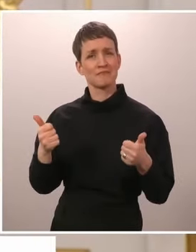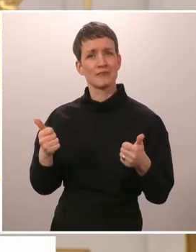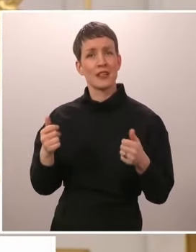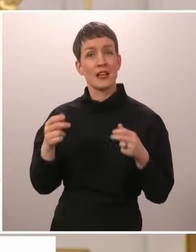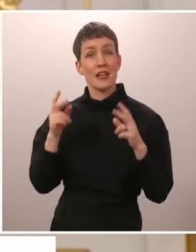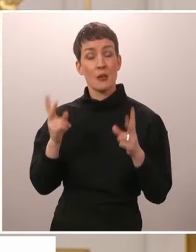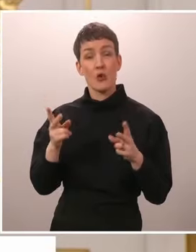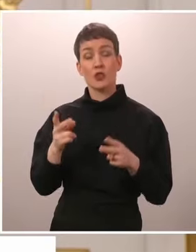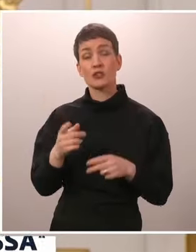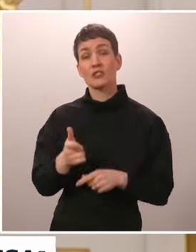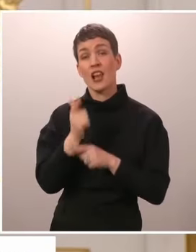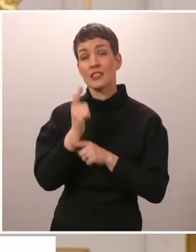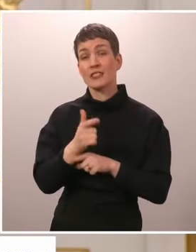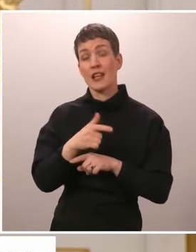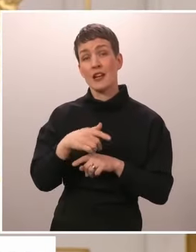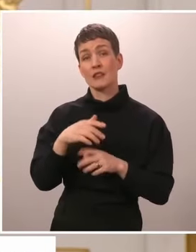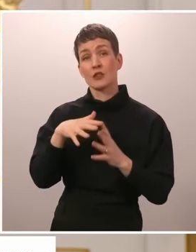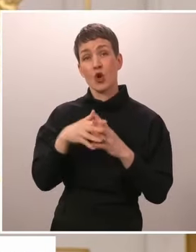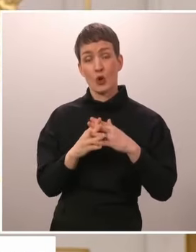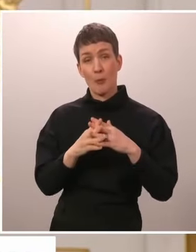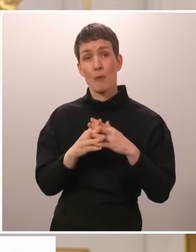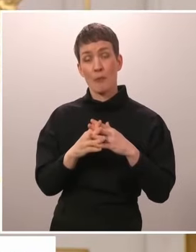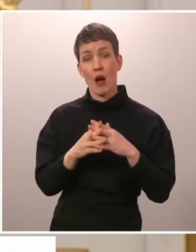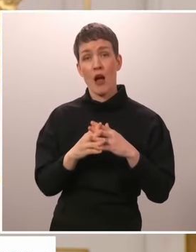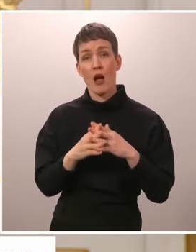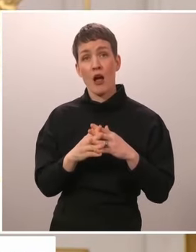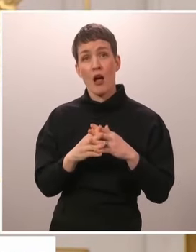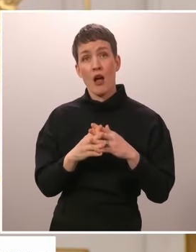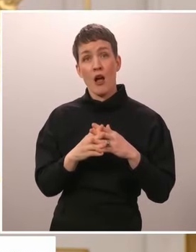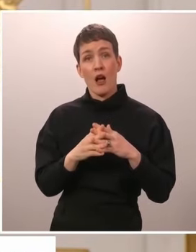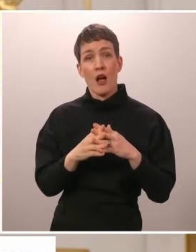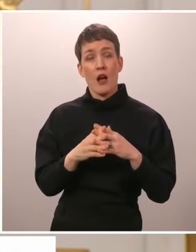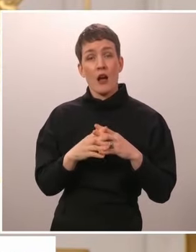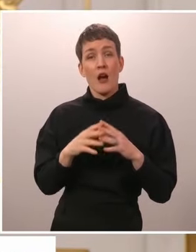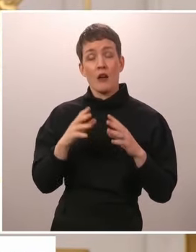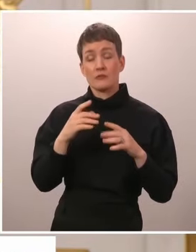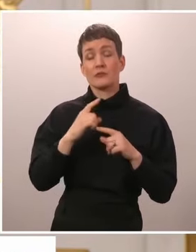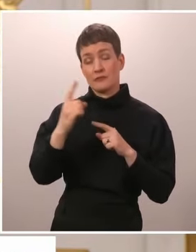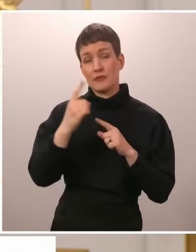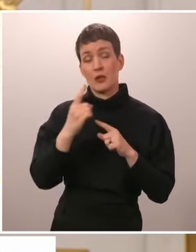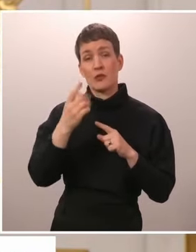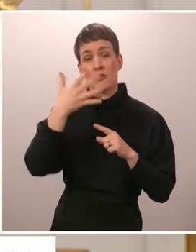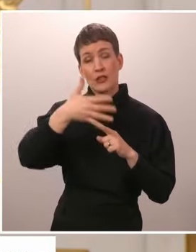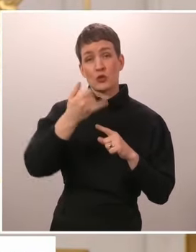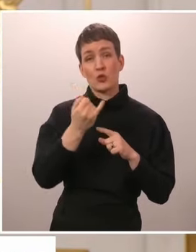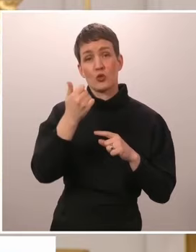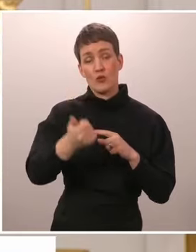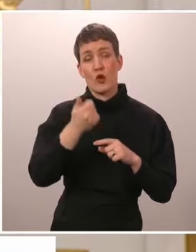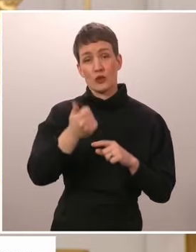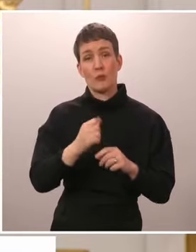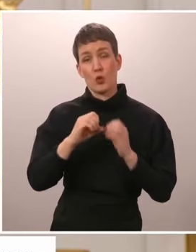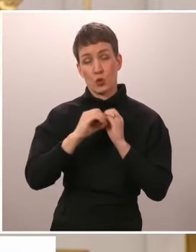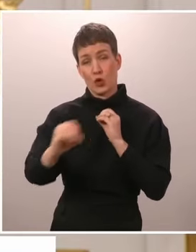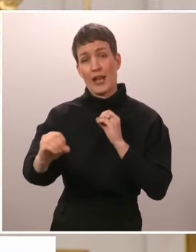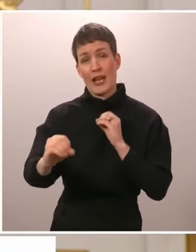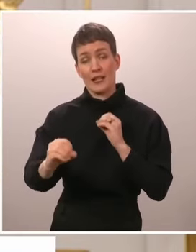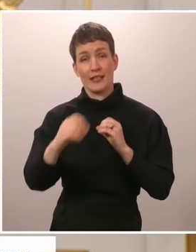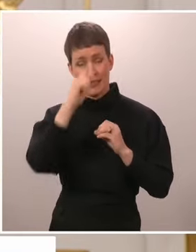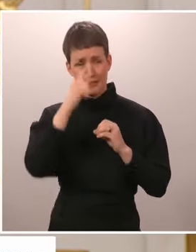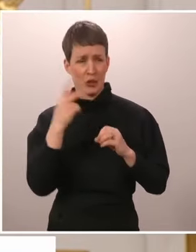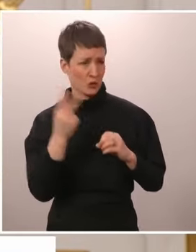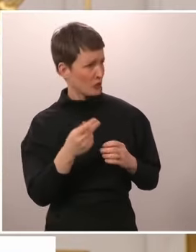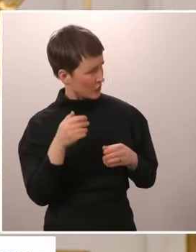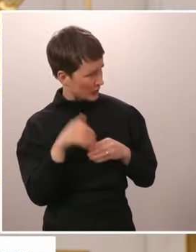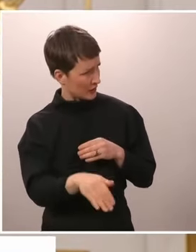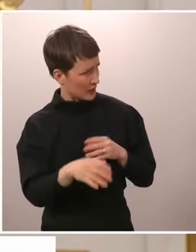Fiskatorpe har vi varit med familien första maj i 56-årig sträck. Så pappa frågade enast, att ska vi fortsätta traditionen? Och så tänker